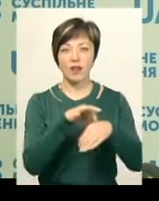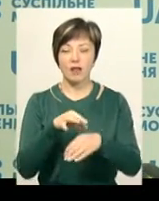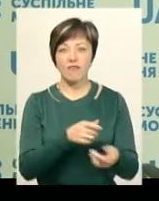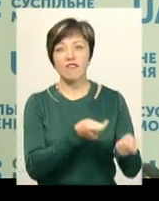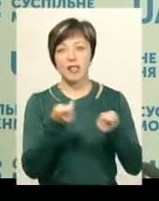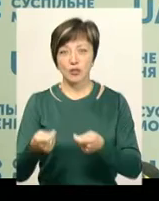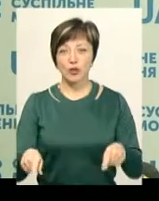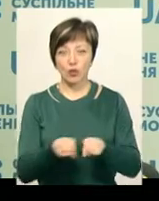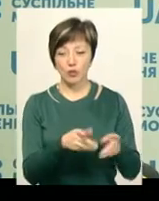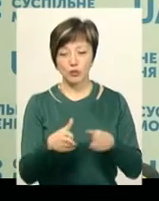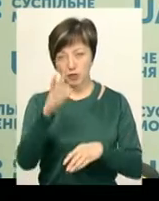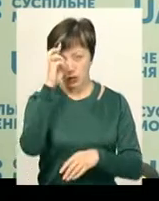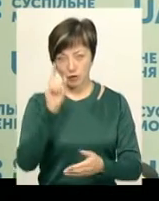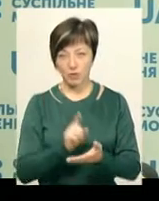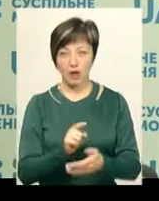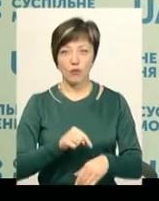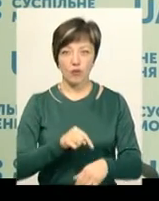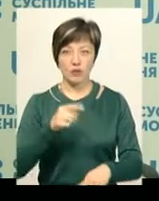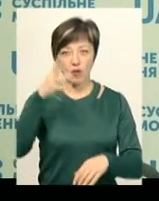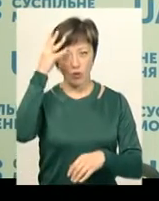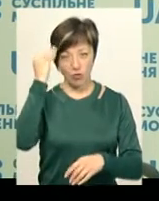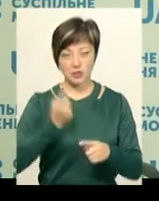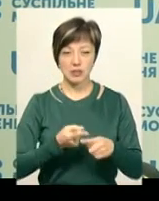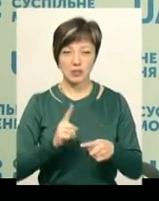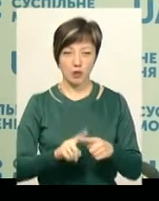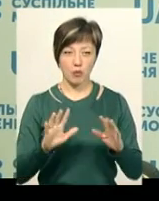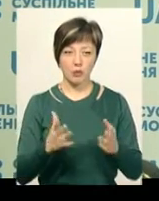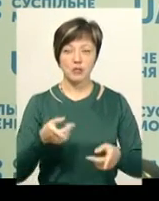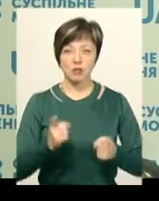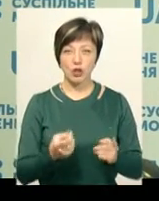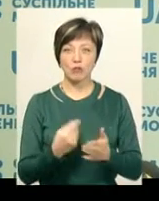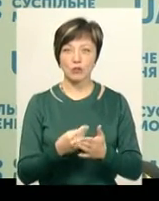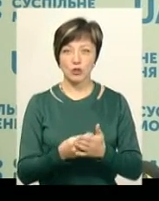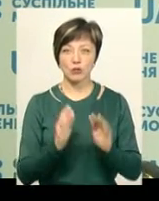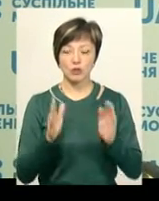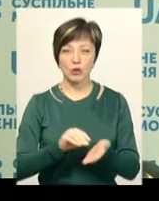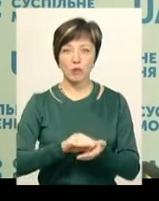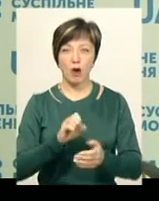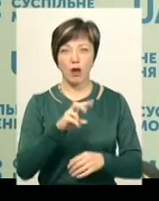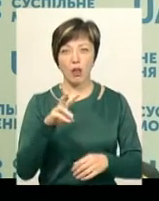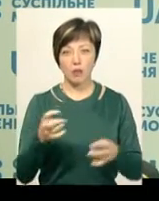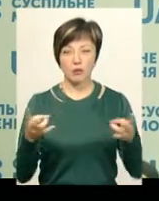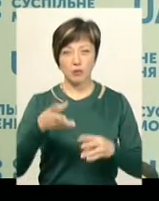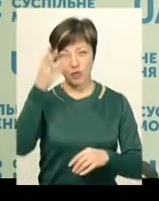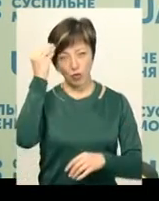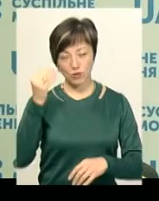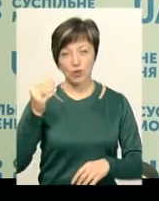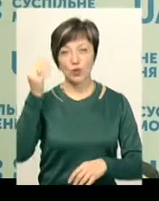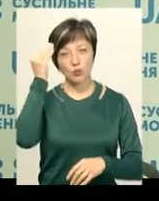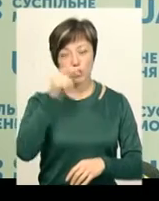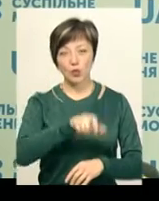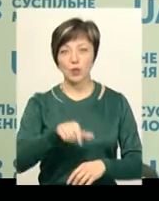принципі, держава має адекватно реагувати і враховувати саме це. Звичайно, бюджет будуть наповнювати, але потрібно і враховувати думку